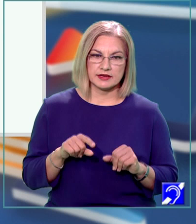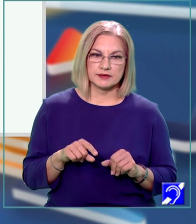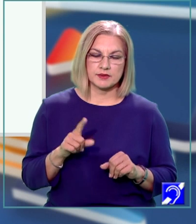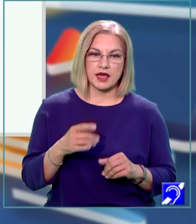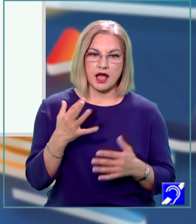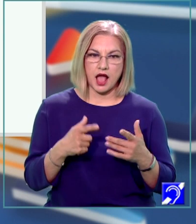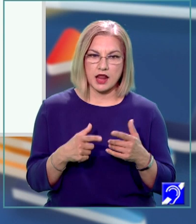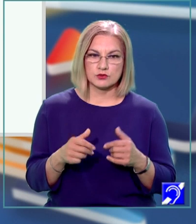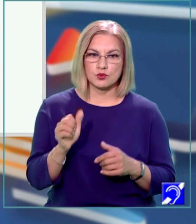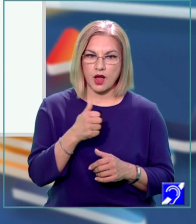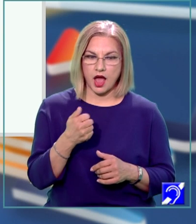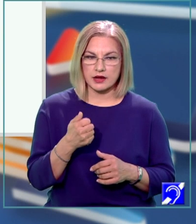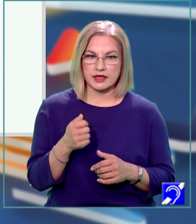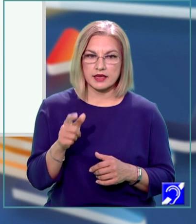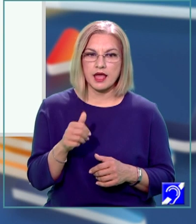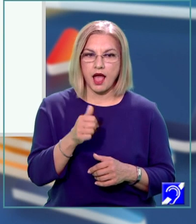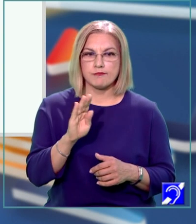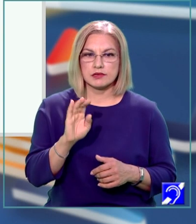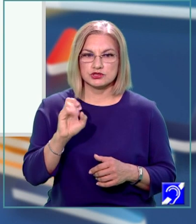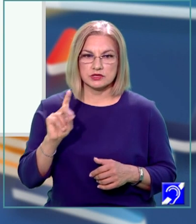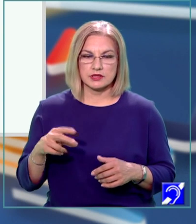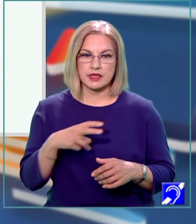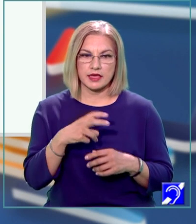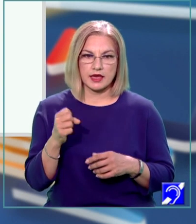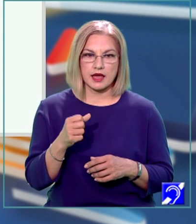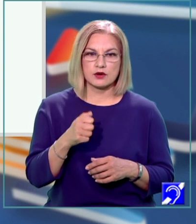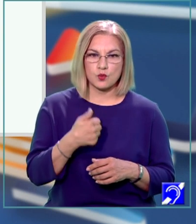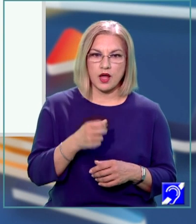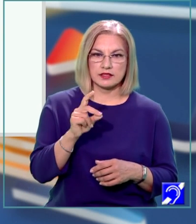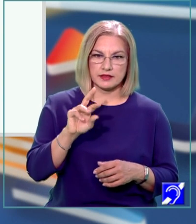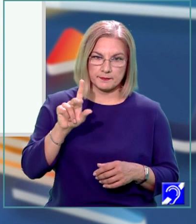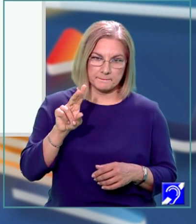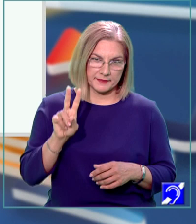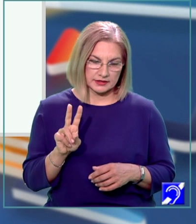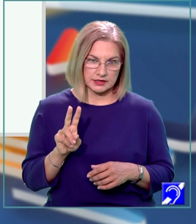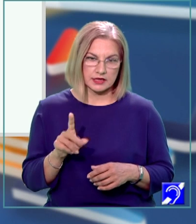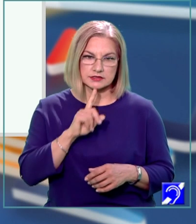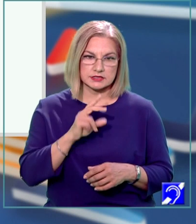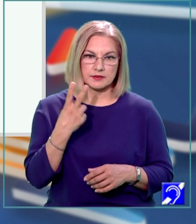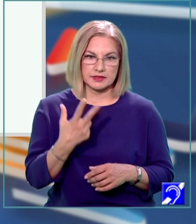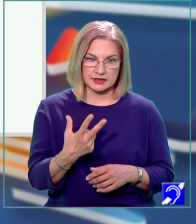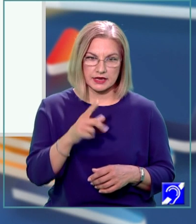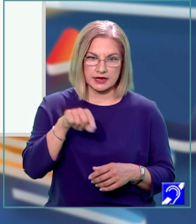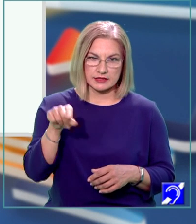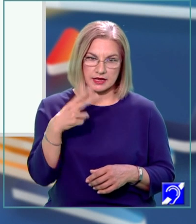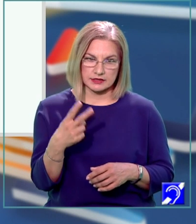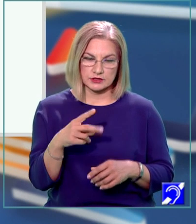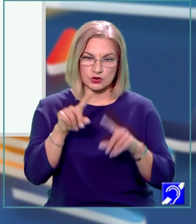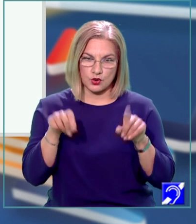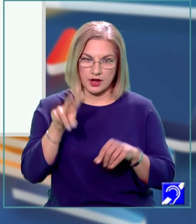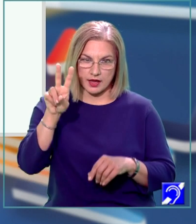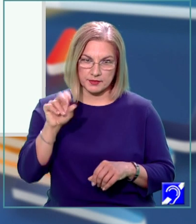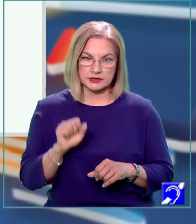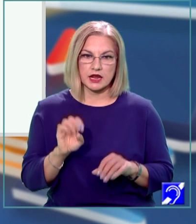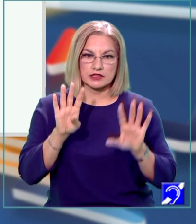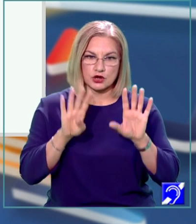calculul ariei, ABCD egal cu AD pătrat, adică 3 radical din 2 la pătrat, 9 ori 2 egal cu